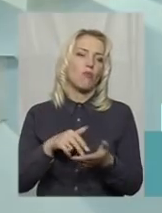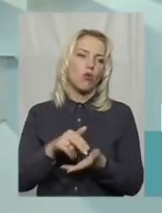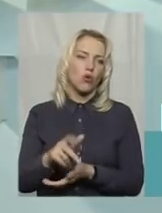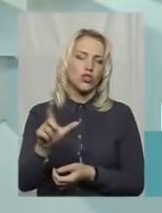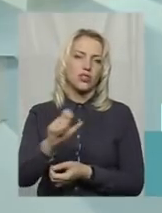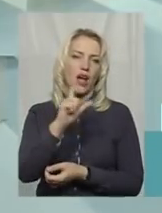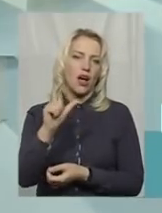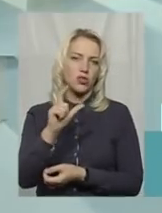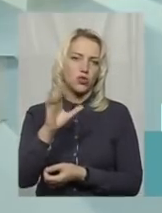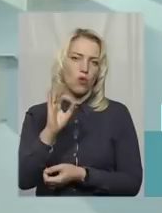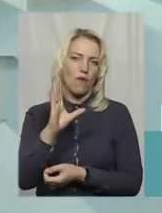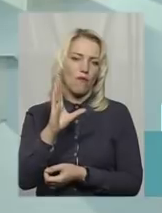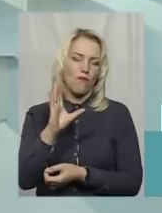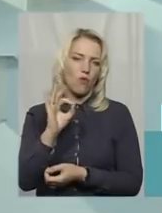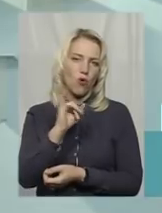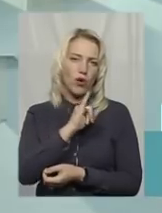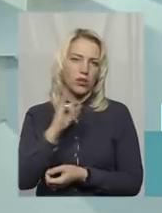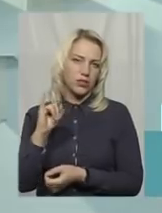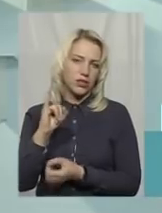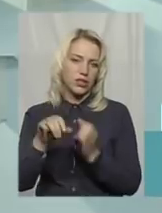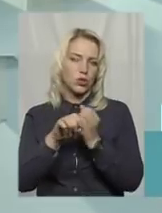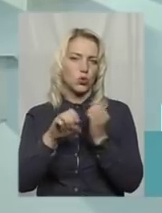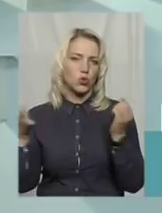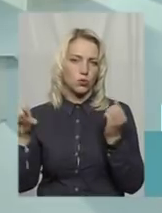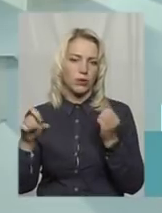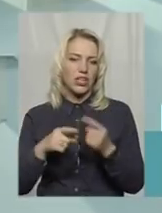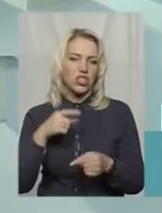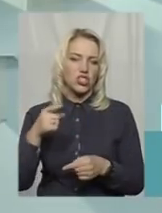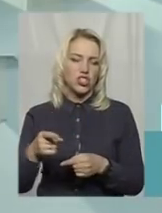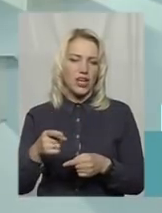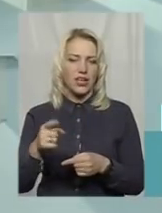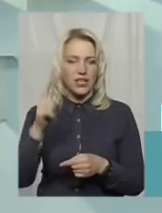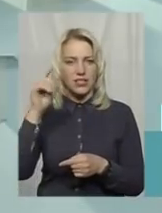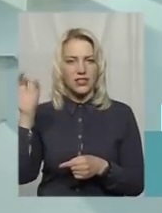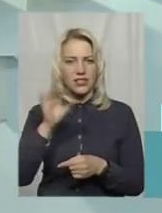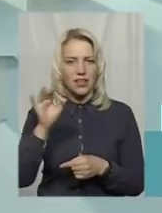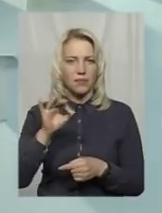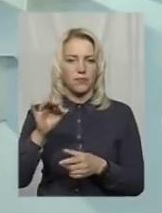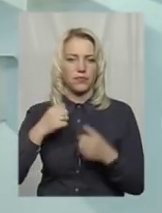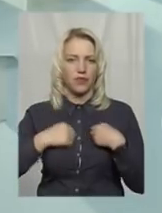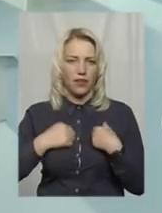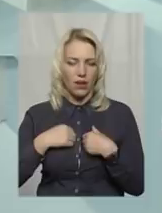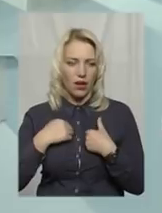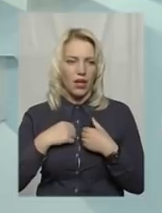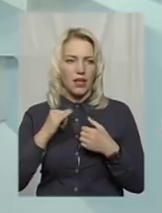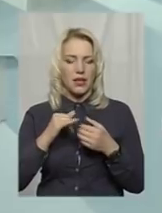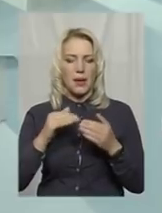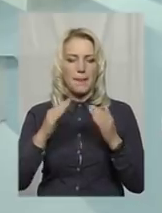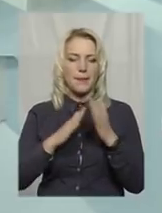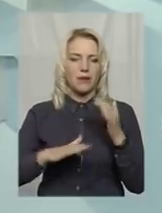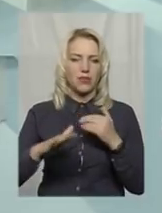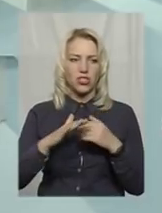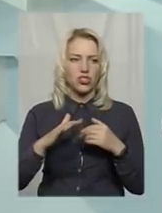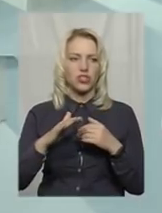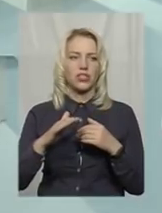газової труби чи трубопроводу через санузли і приміщення загального користування не